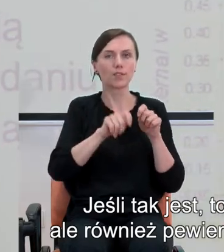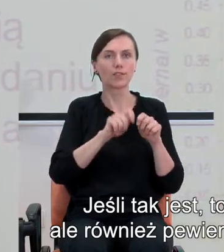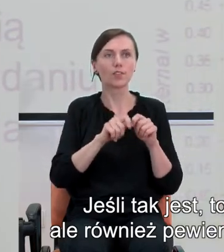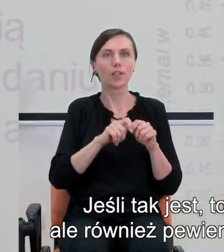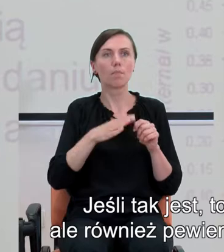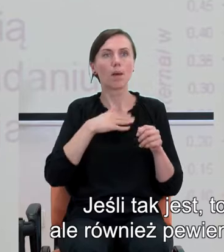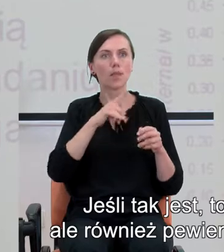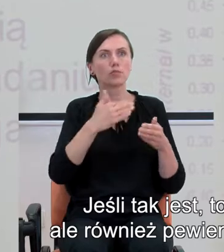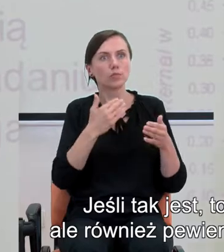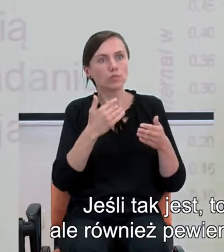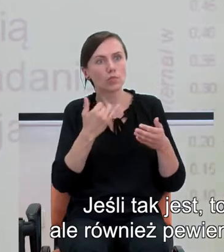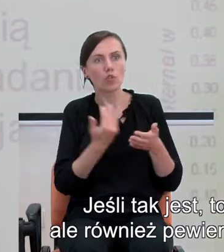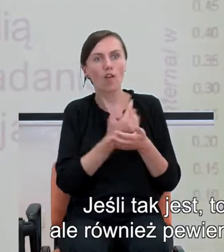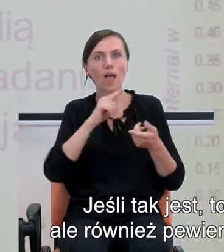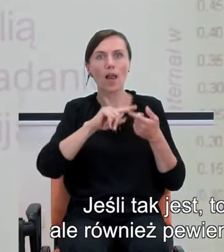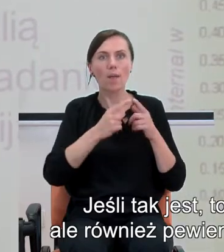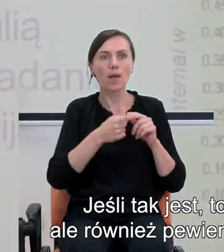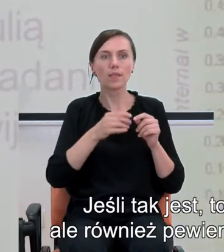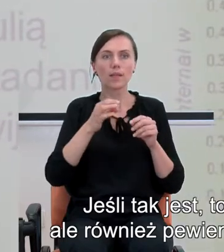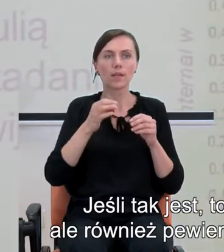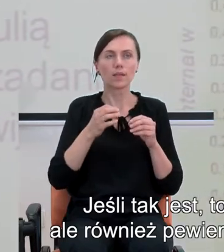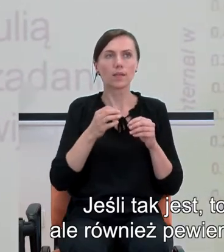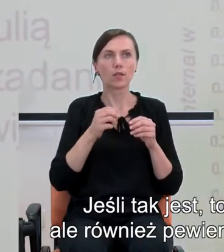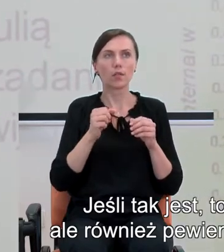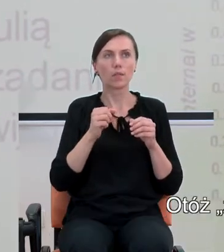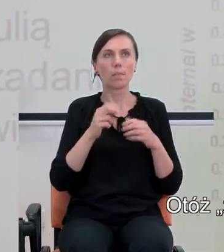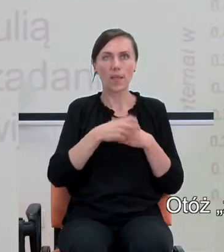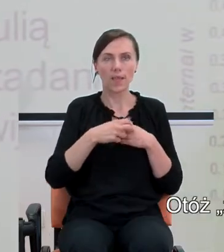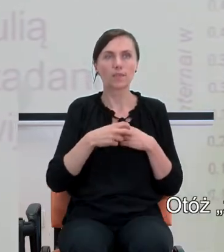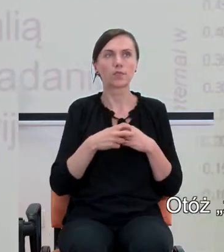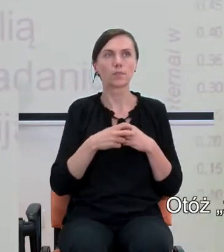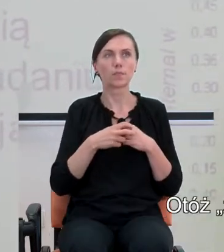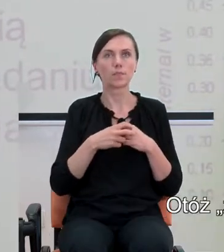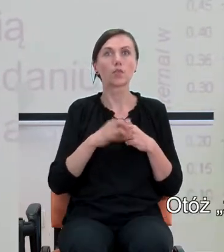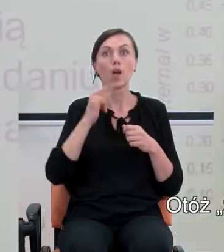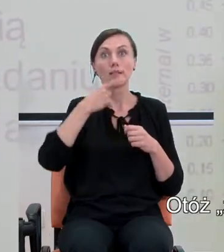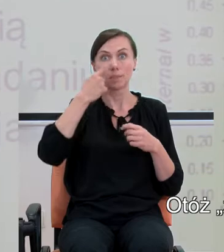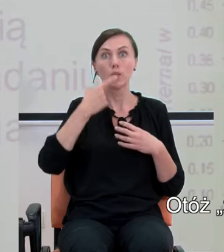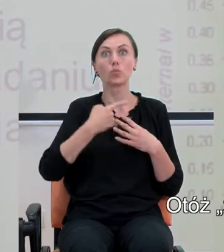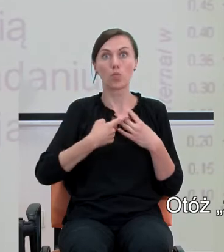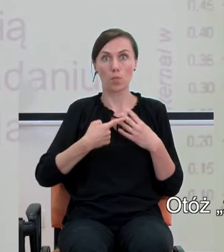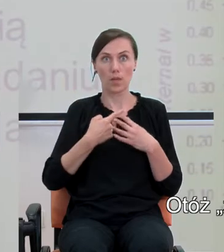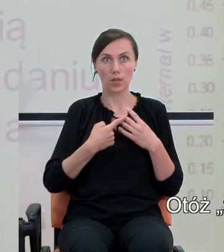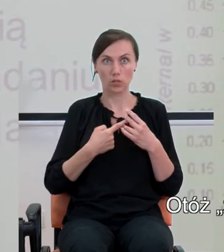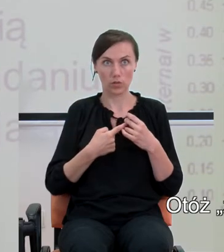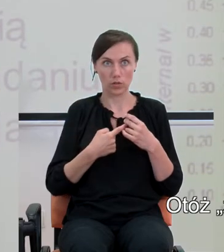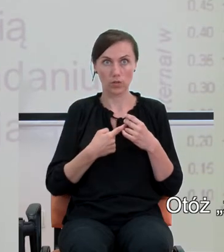nowy element do dobrze znanej nam już układanki. Otóż zmysł numeryczny,